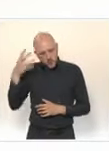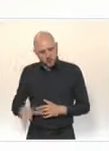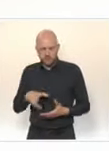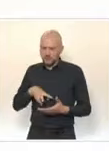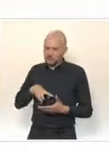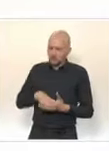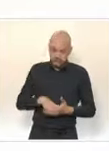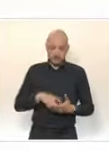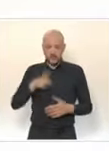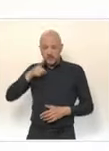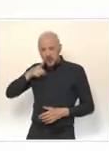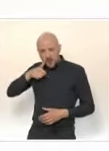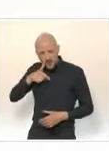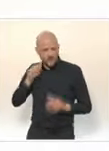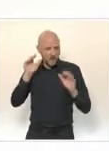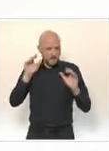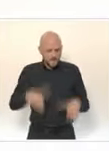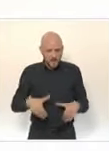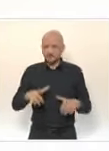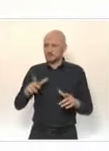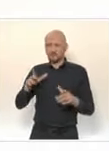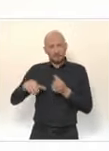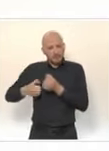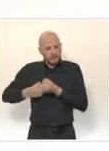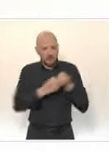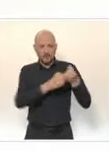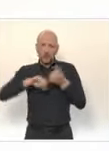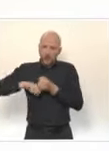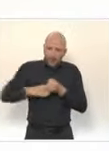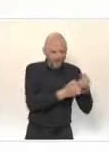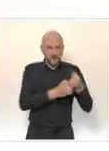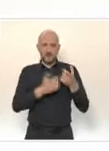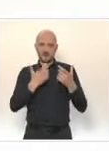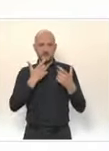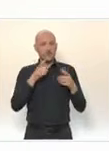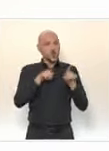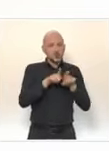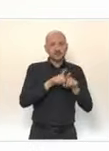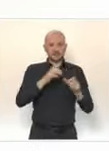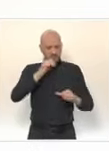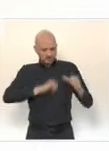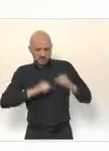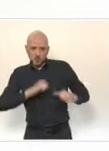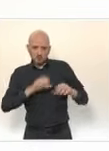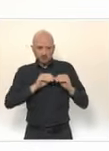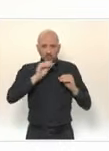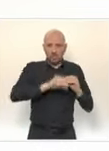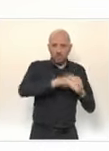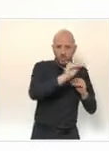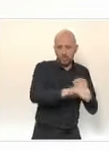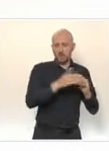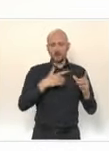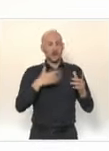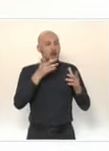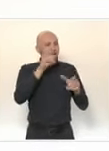la mobilisation de nombreux renforts, des déprogrammations, des transferts de malades entre régions et des